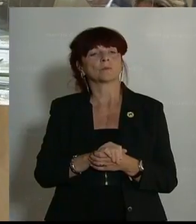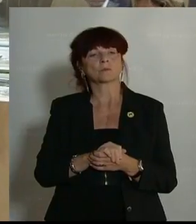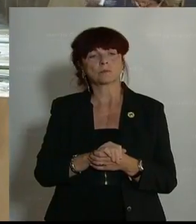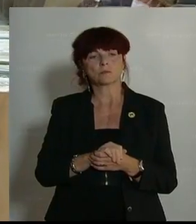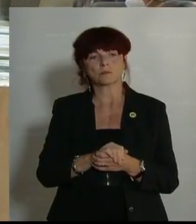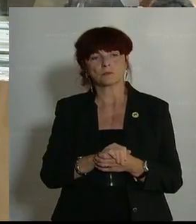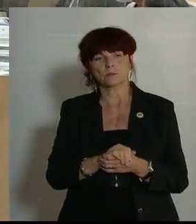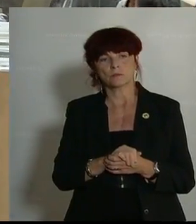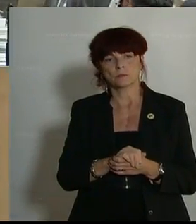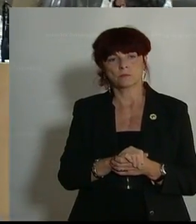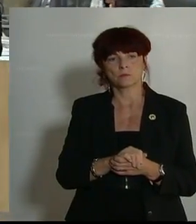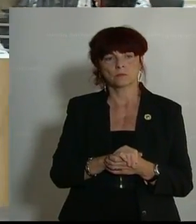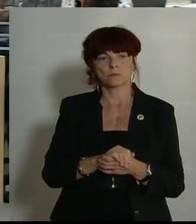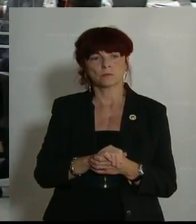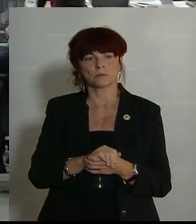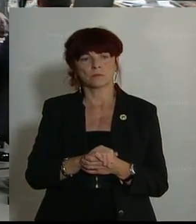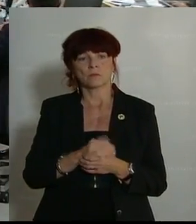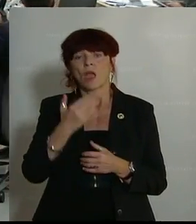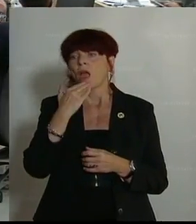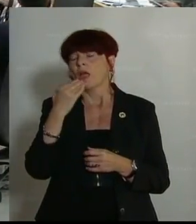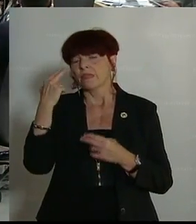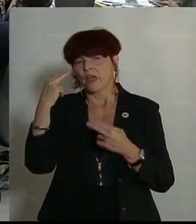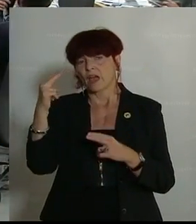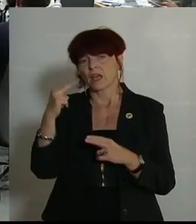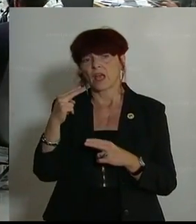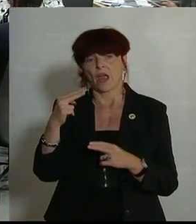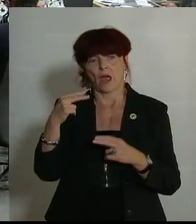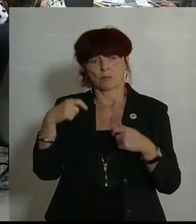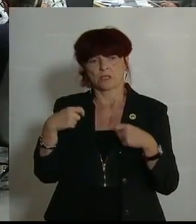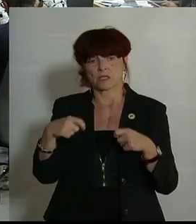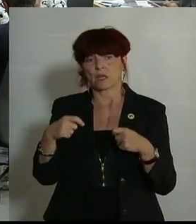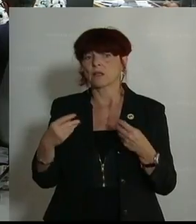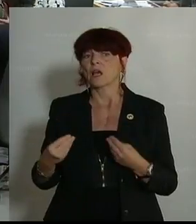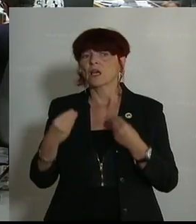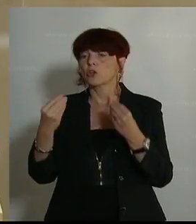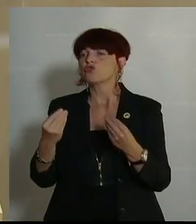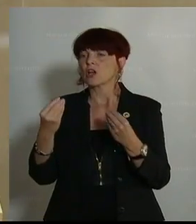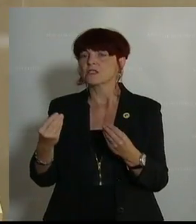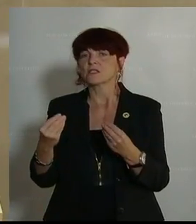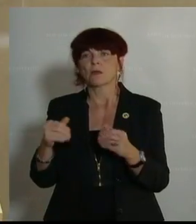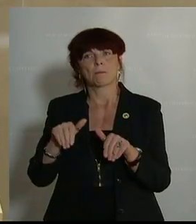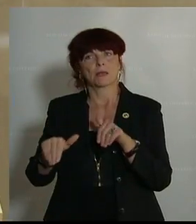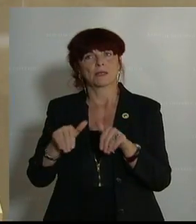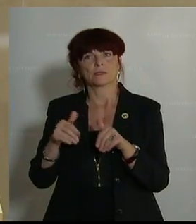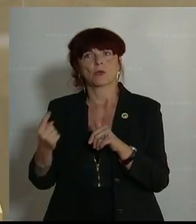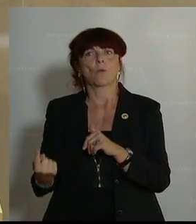Dann am Wort Christian Truppitz, SPÖ. Präsident, geschätzte Minister, hohes Haus.